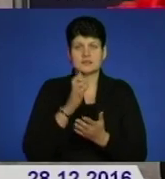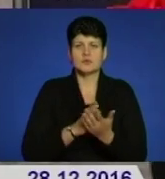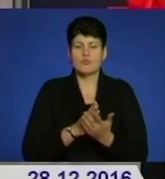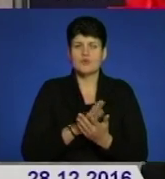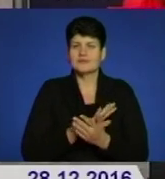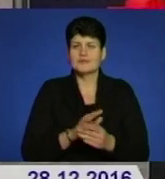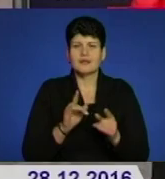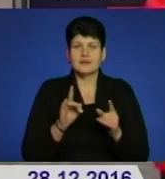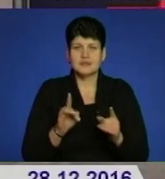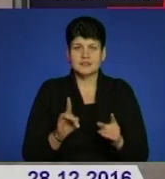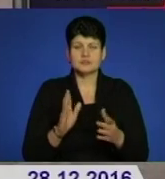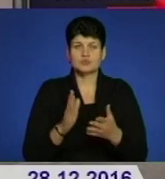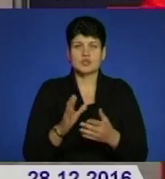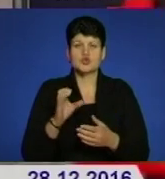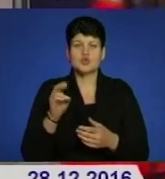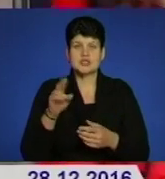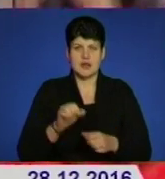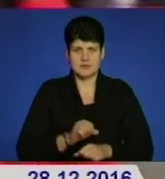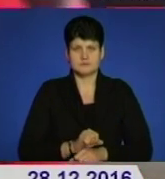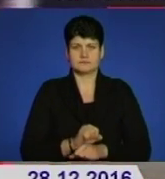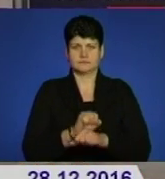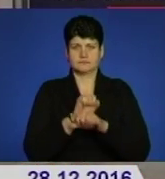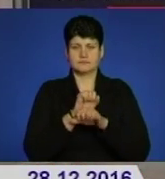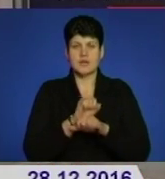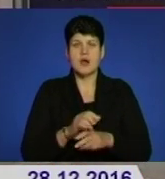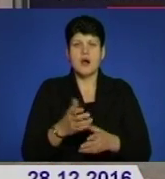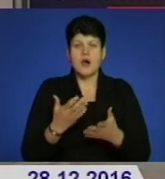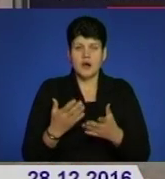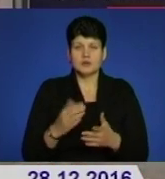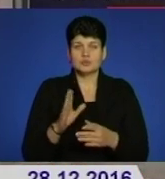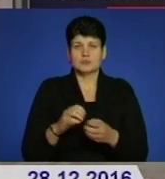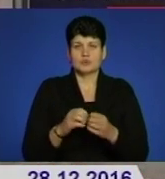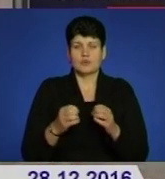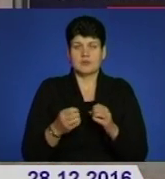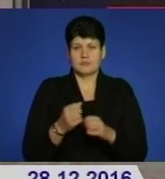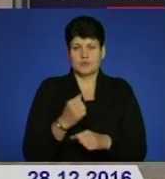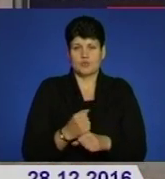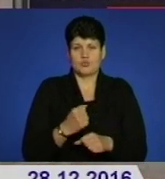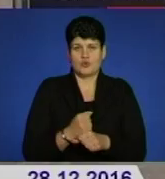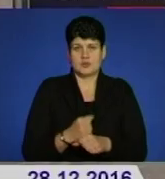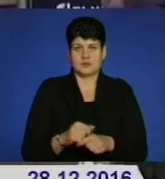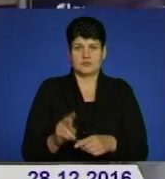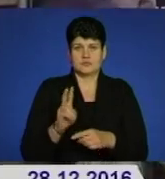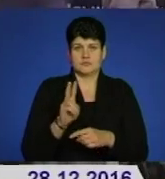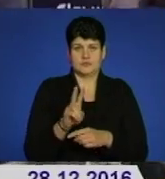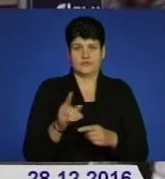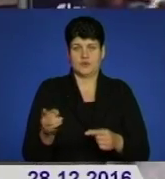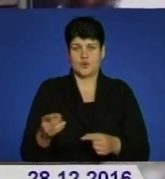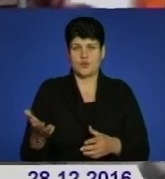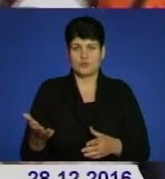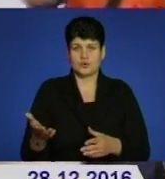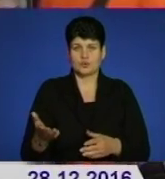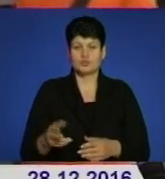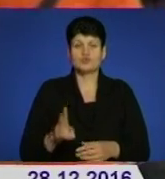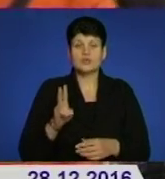не лише призведе до соціального вибуху, а й поставить під загрозу функціонування електротранспорту в Тернополі. Адже